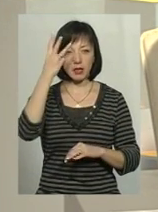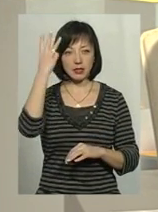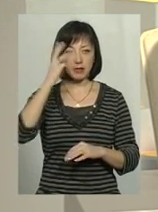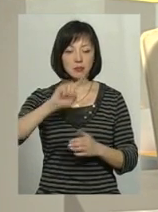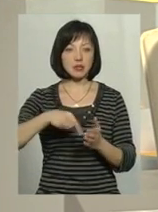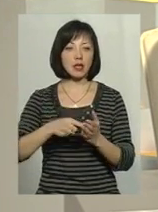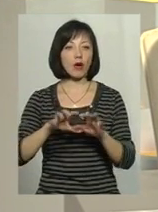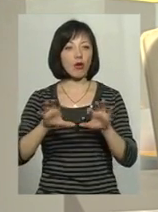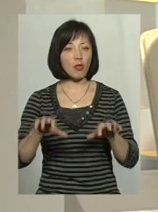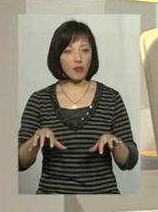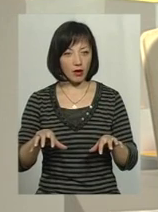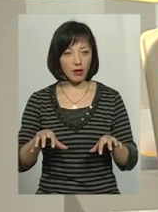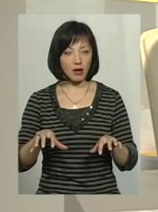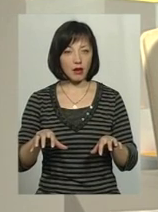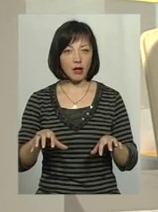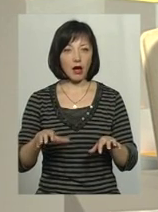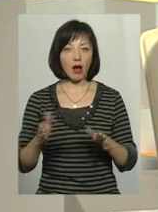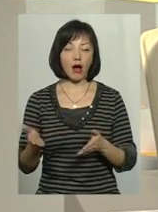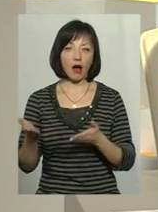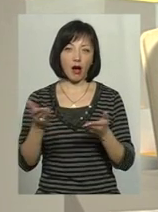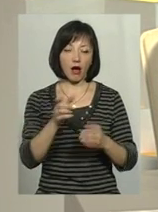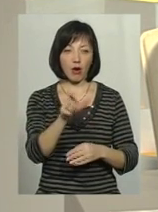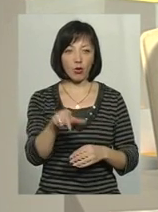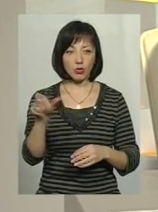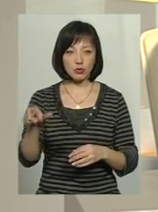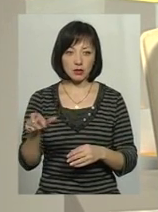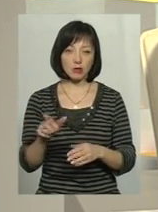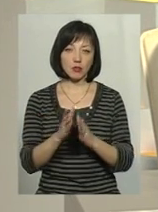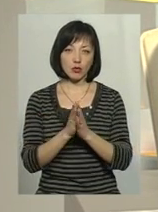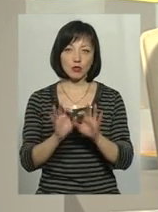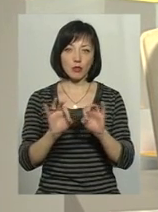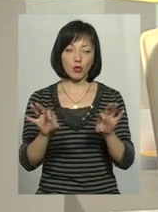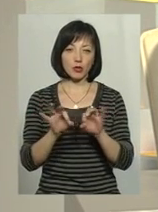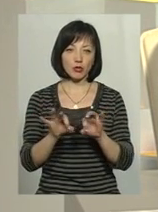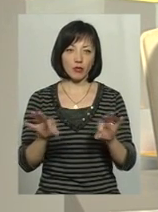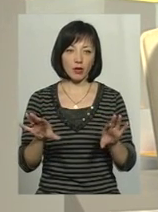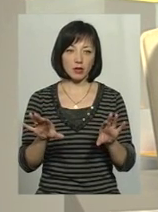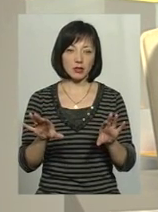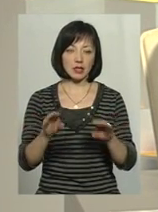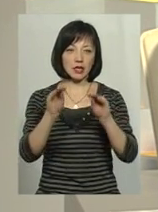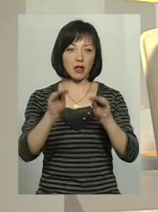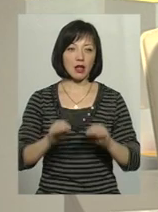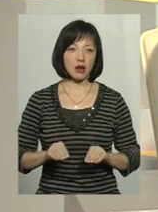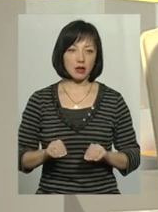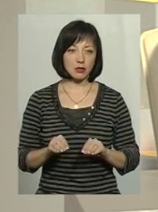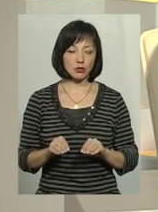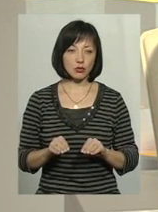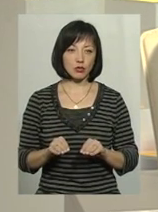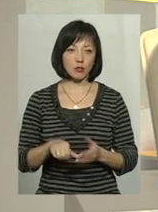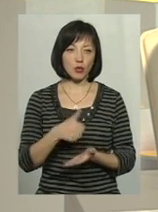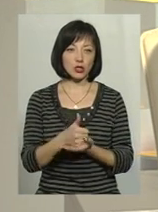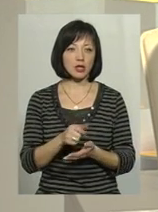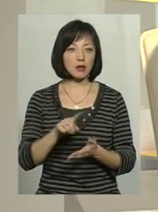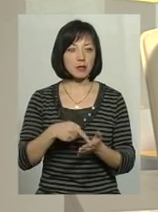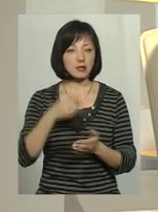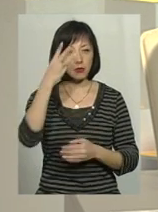міський голова, а гостей я прошу прокоментувати декларацію очільника